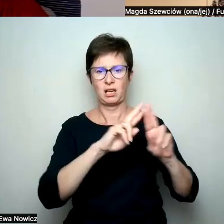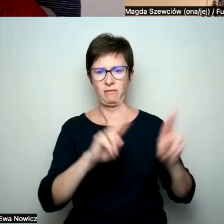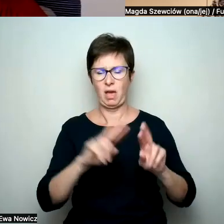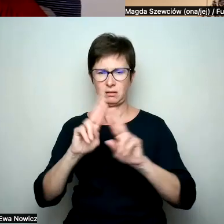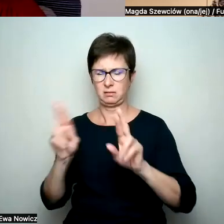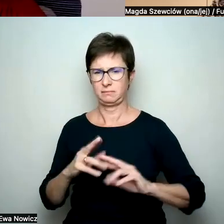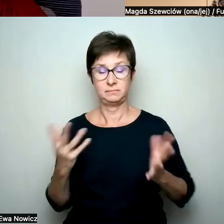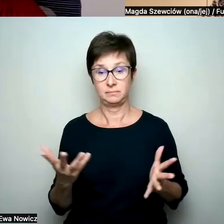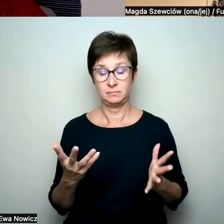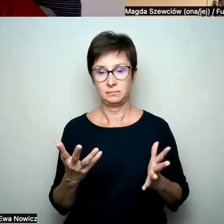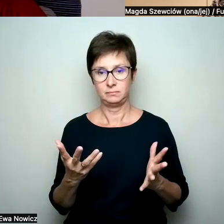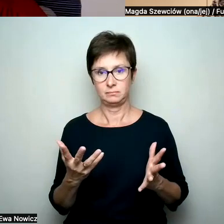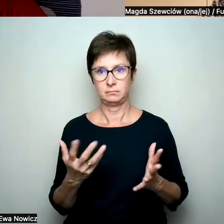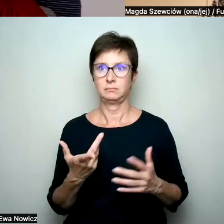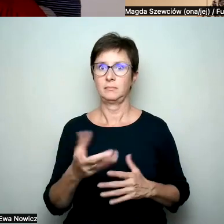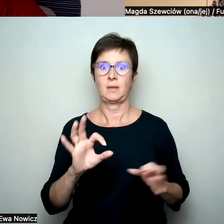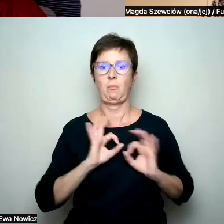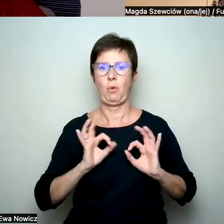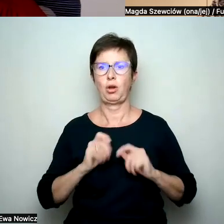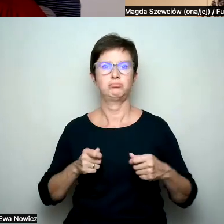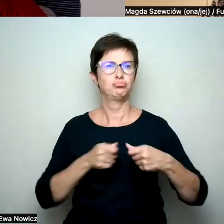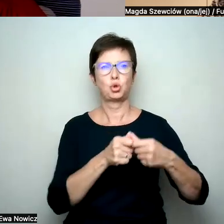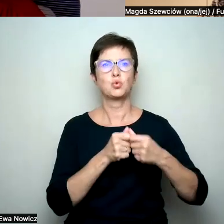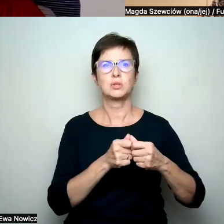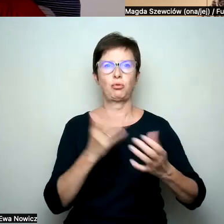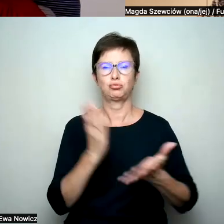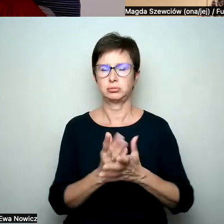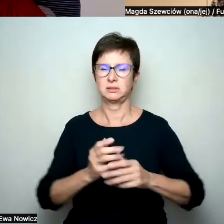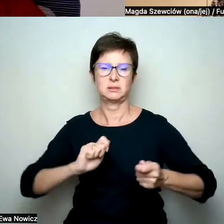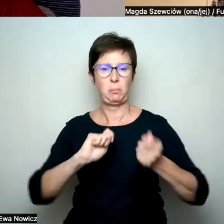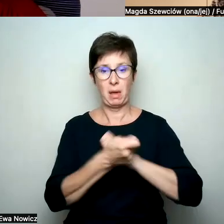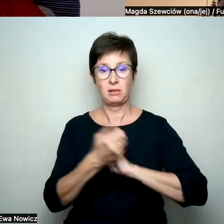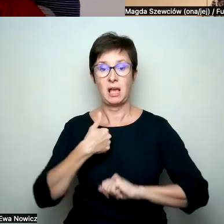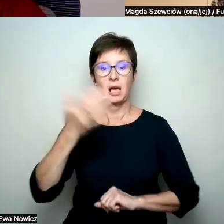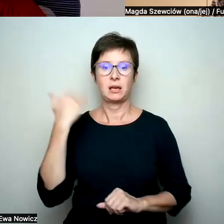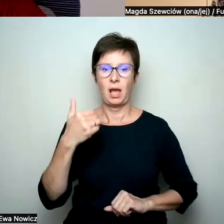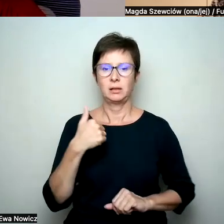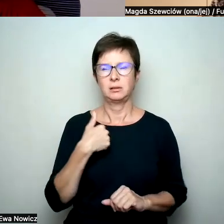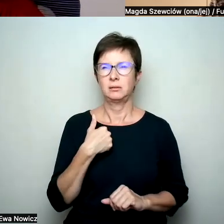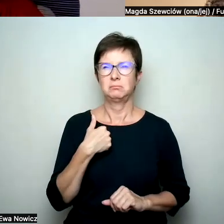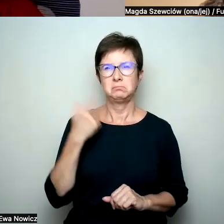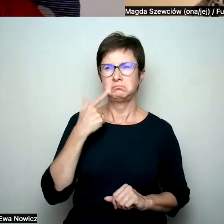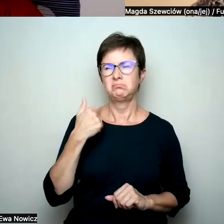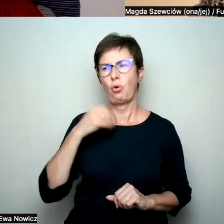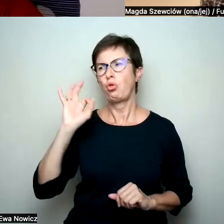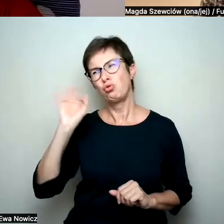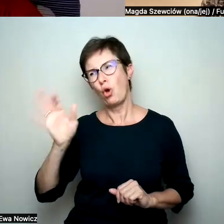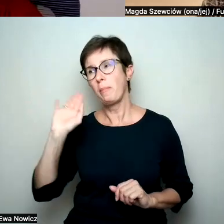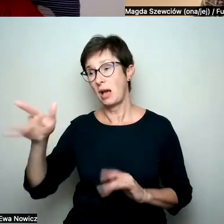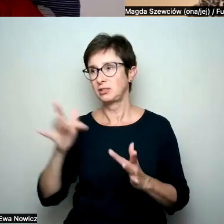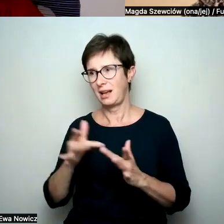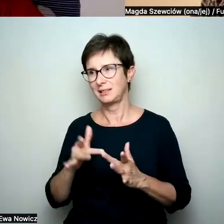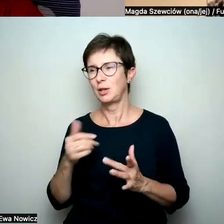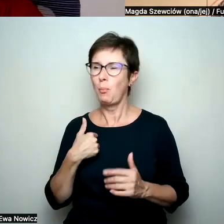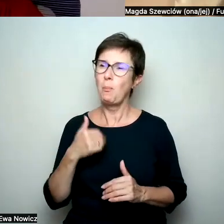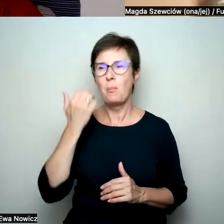I w ten sposób się moje sojusznictwo zmieniło, w sensie, że kiedyś powiedziałabym, dobra masz rację i byłam tylko miła i pluszowa,